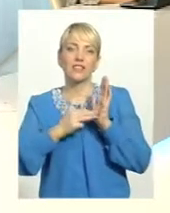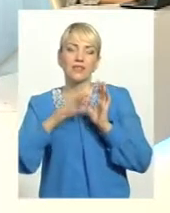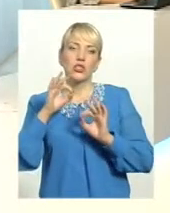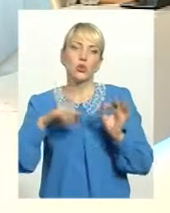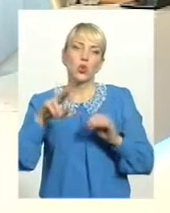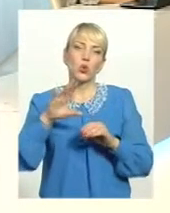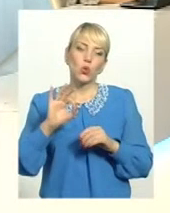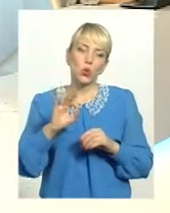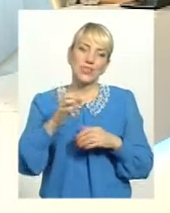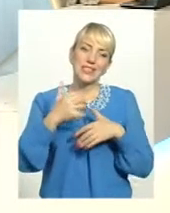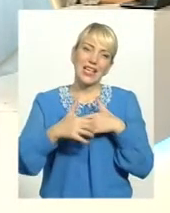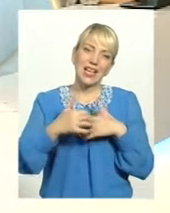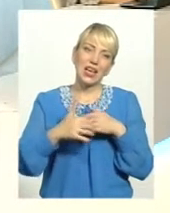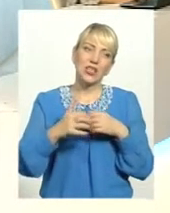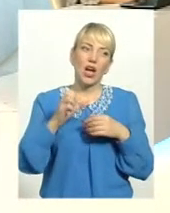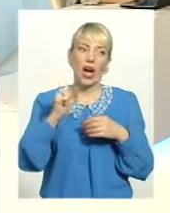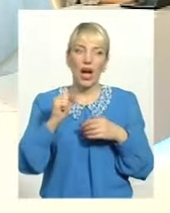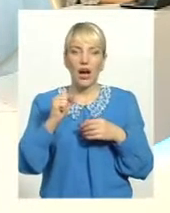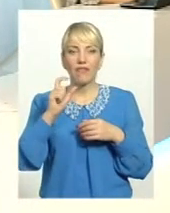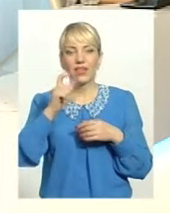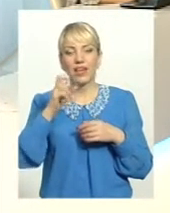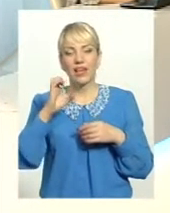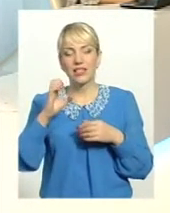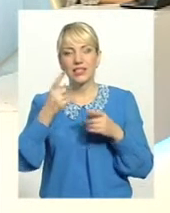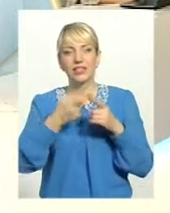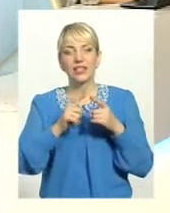В країнах ЄС це 60%.